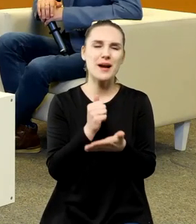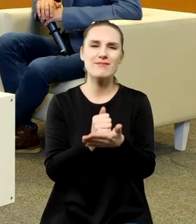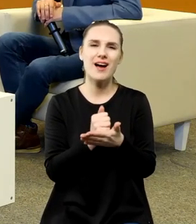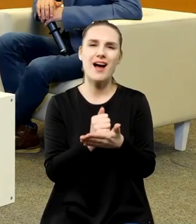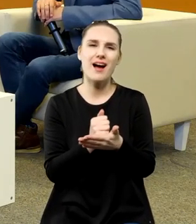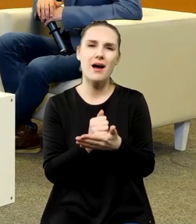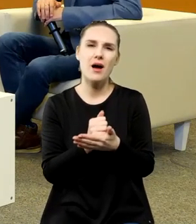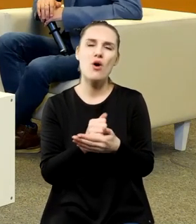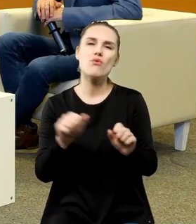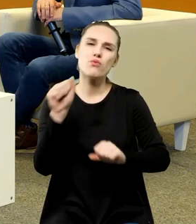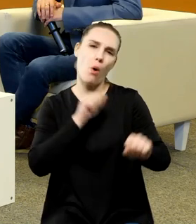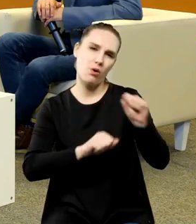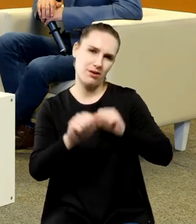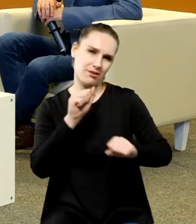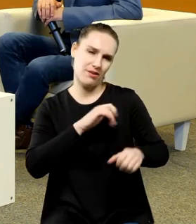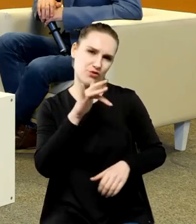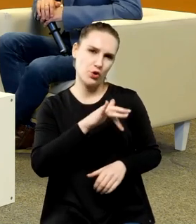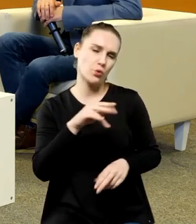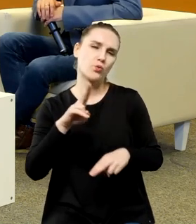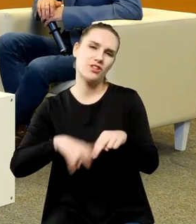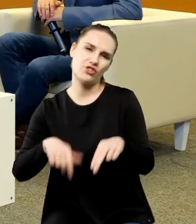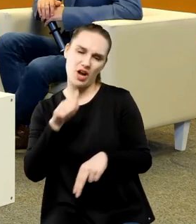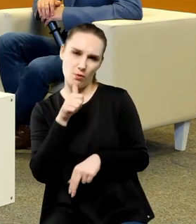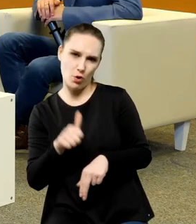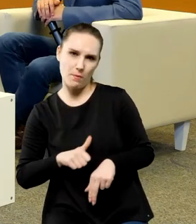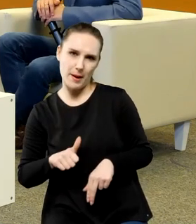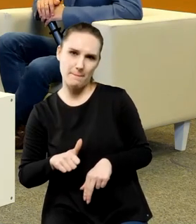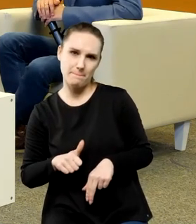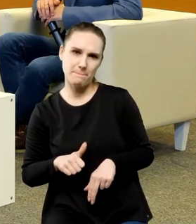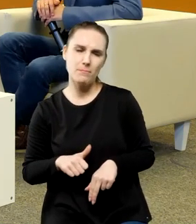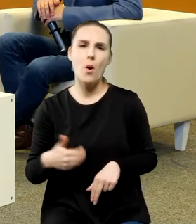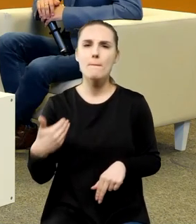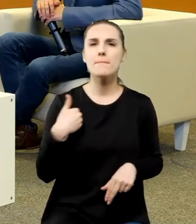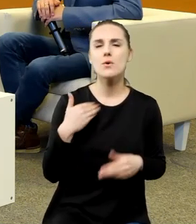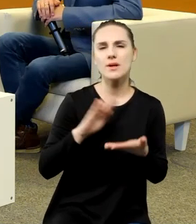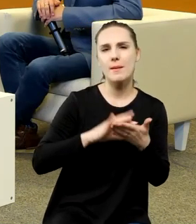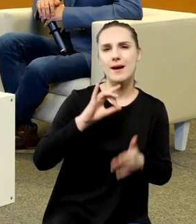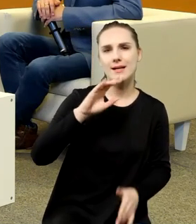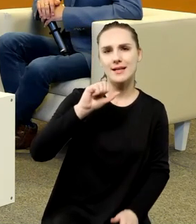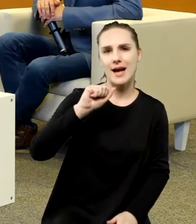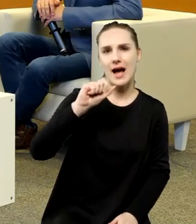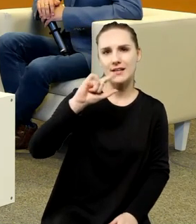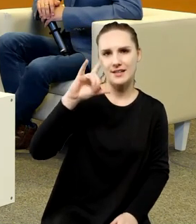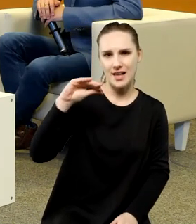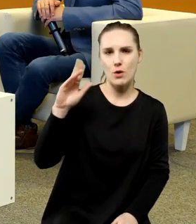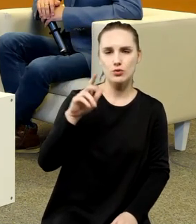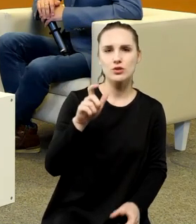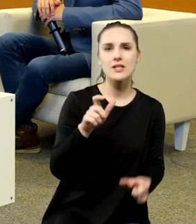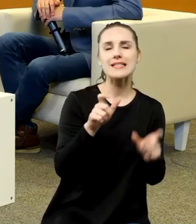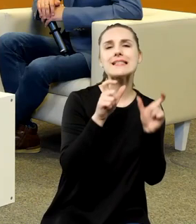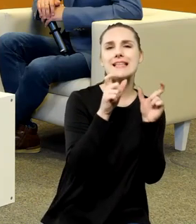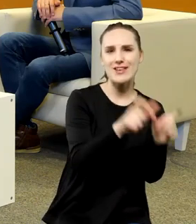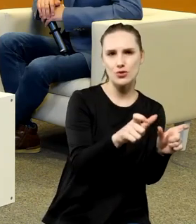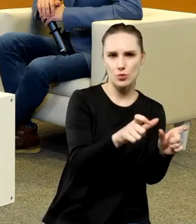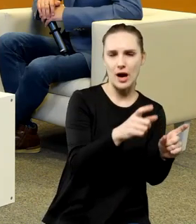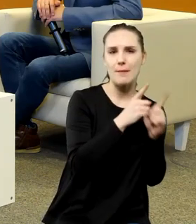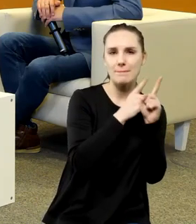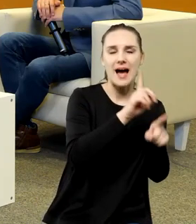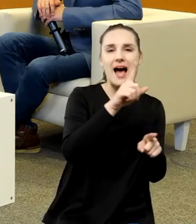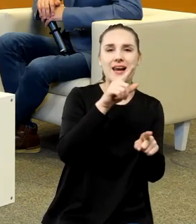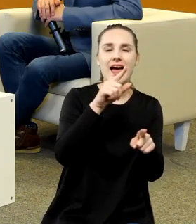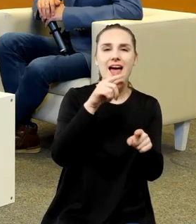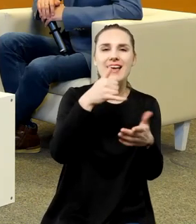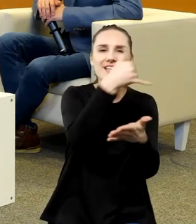Włochów bardziej niż Europy no byli tacy jak Galileusz którzy stosowali się do cenzury ale kreślili to tak